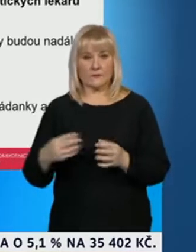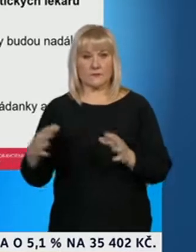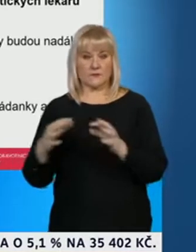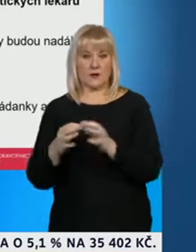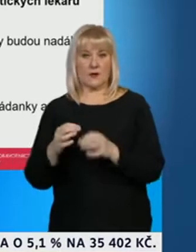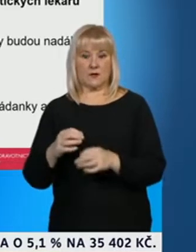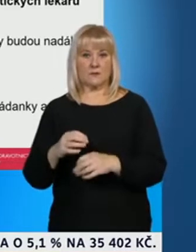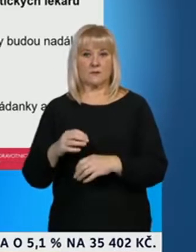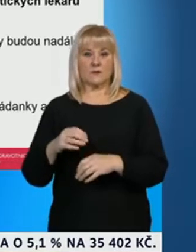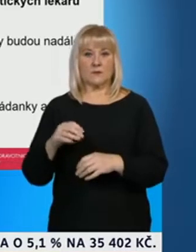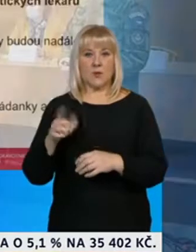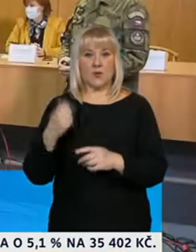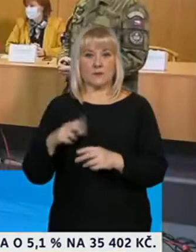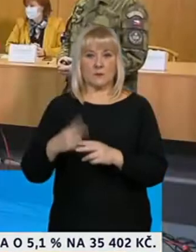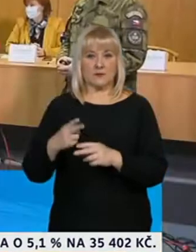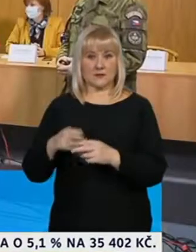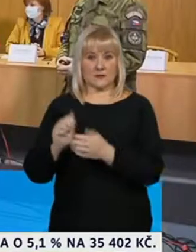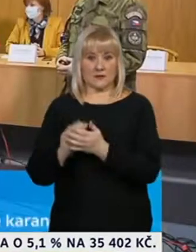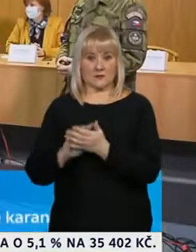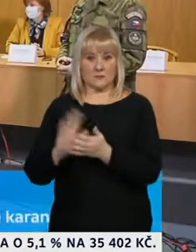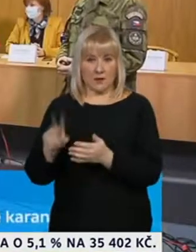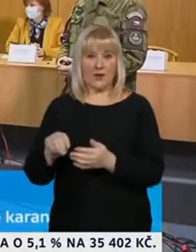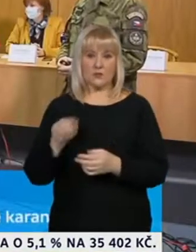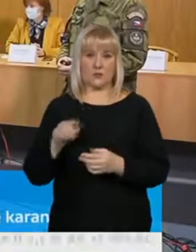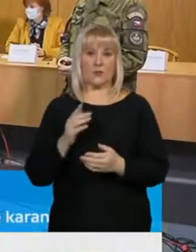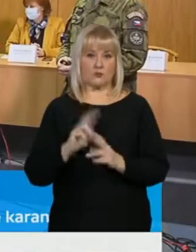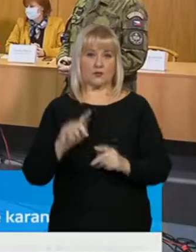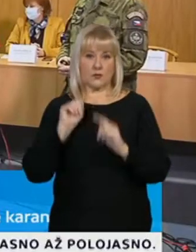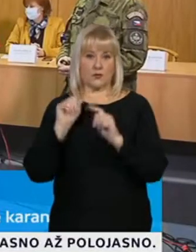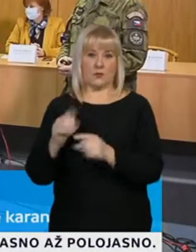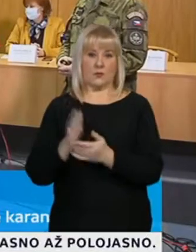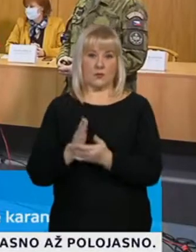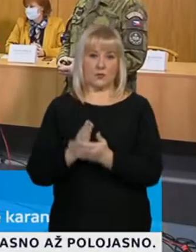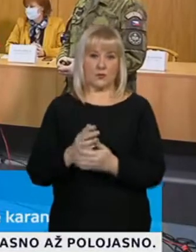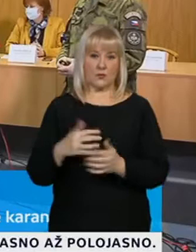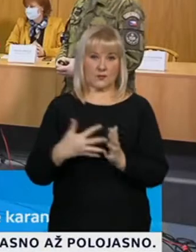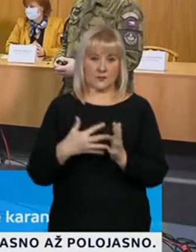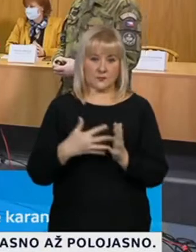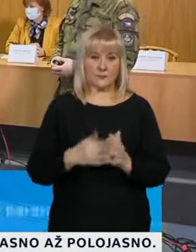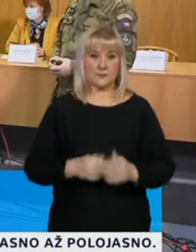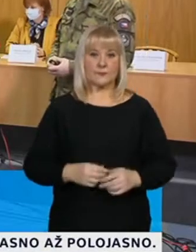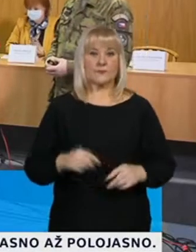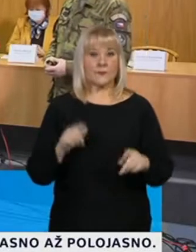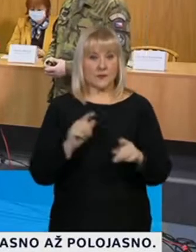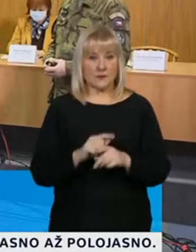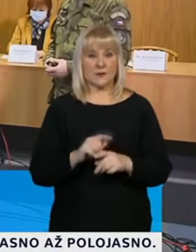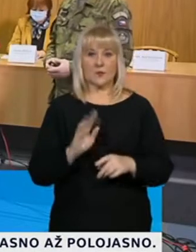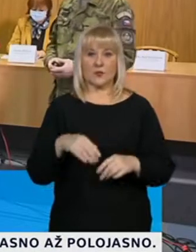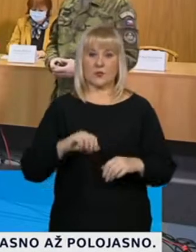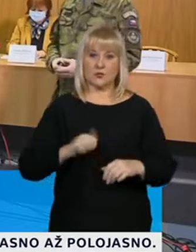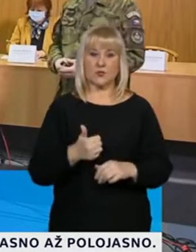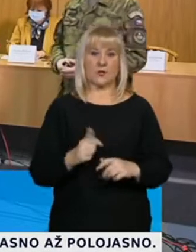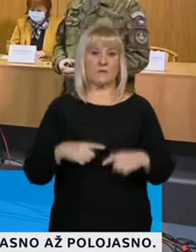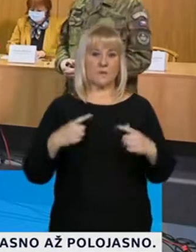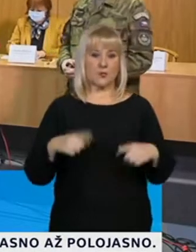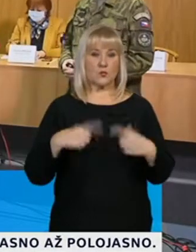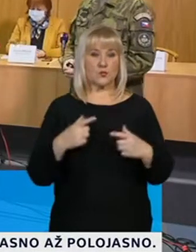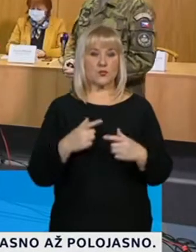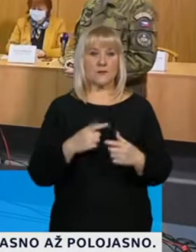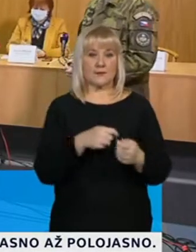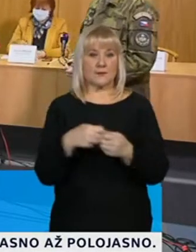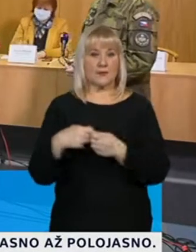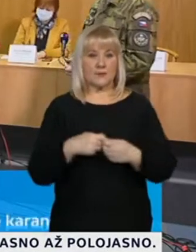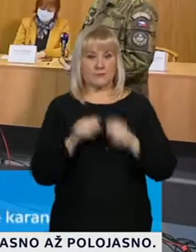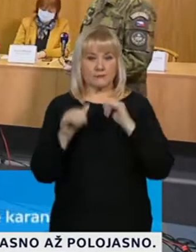registrovaných pacientů. Posílení antigenní odběrových center budou využity mobilní odběrové tým jazyckého záchranného